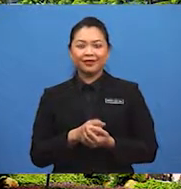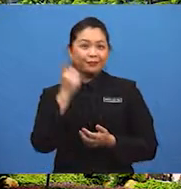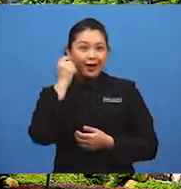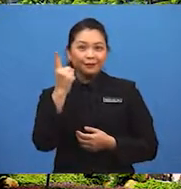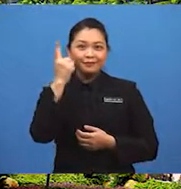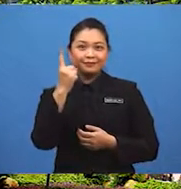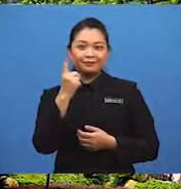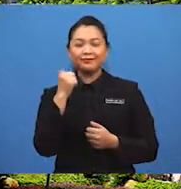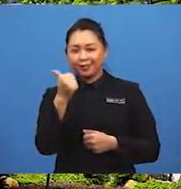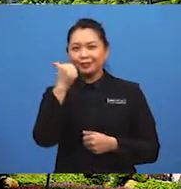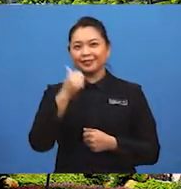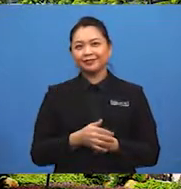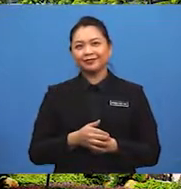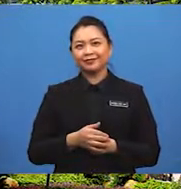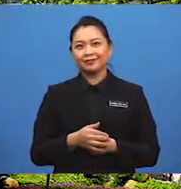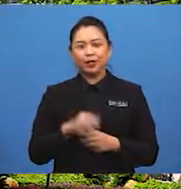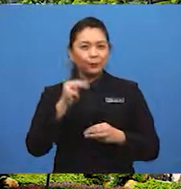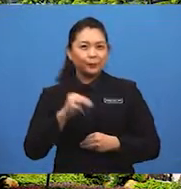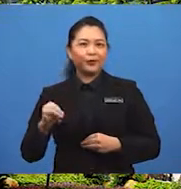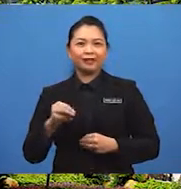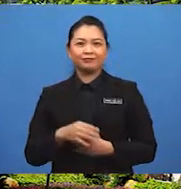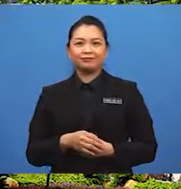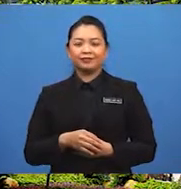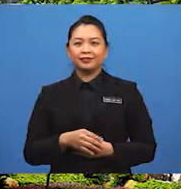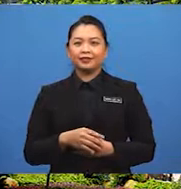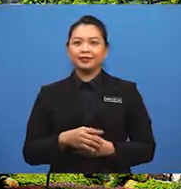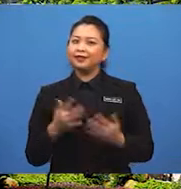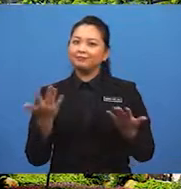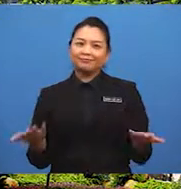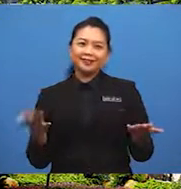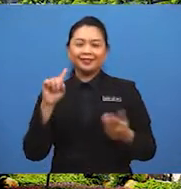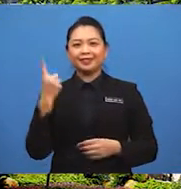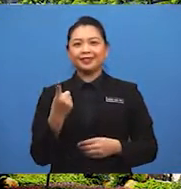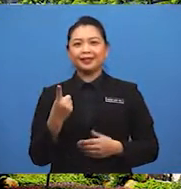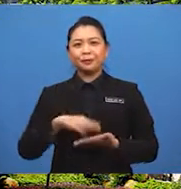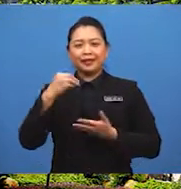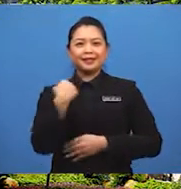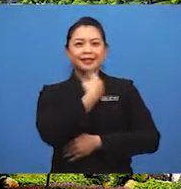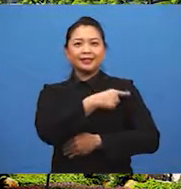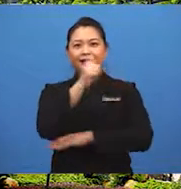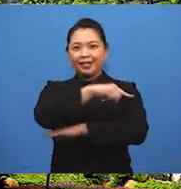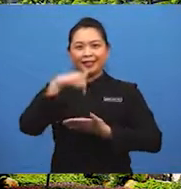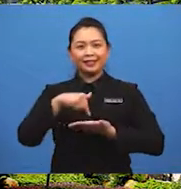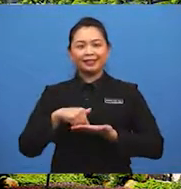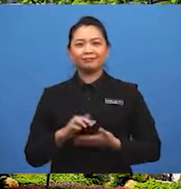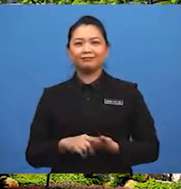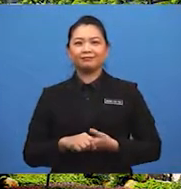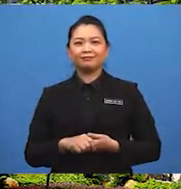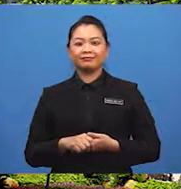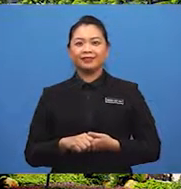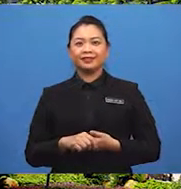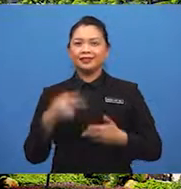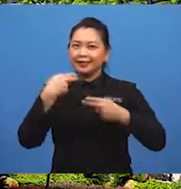Faham? Bagus. Murid-murid, sekian saja sesi pembelajaran kita pada hari ini